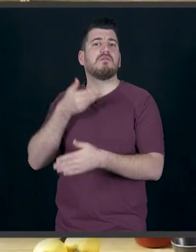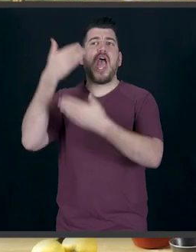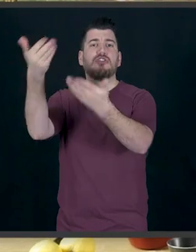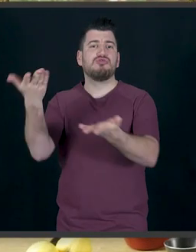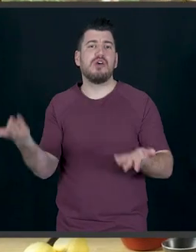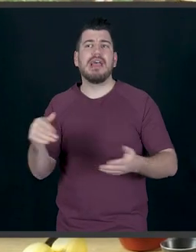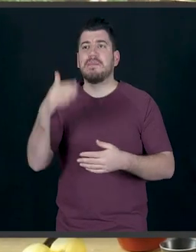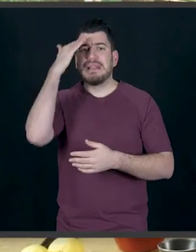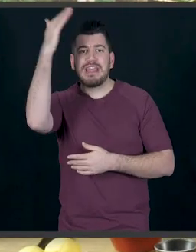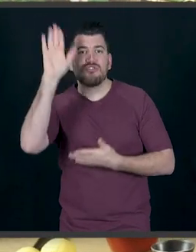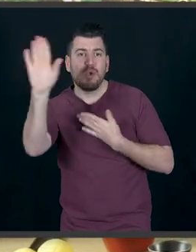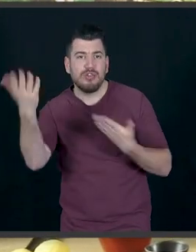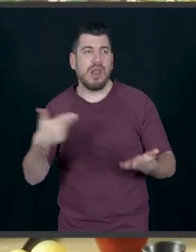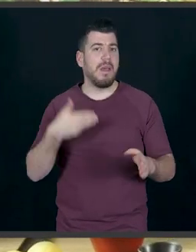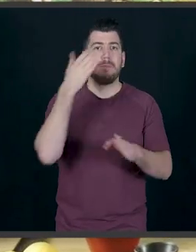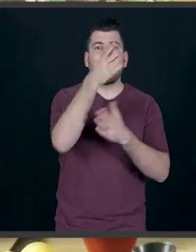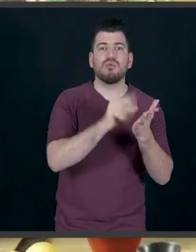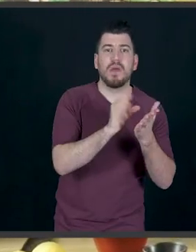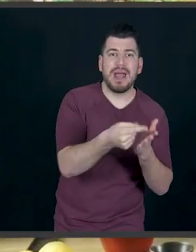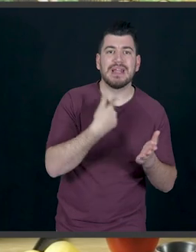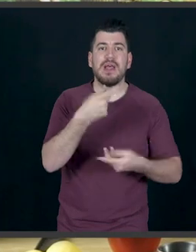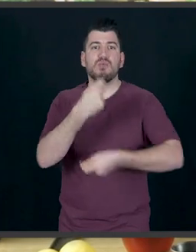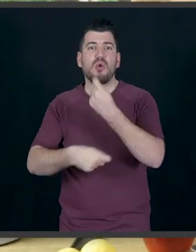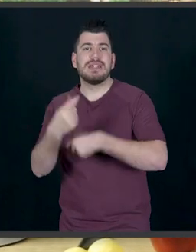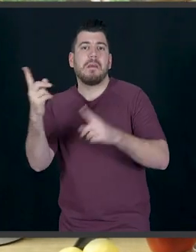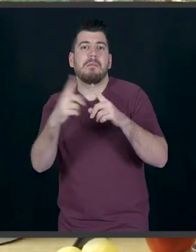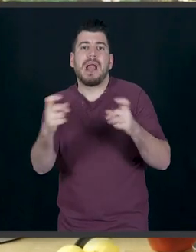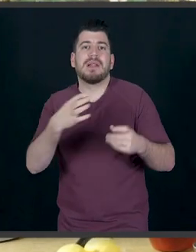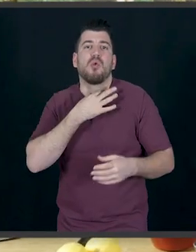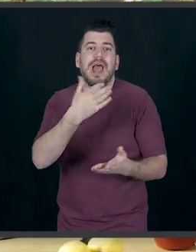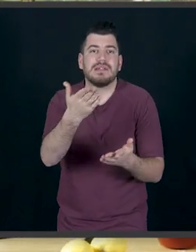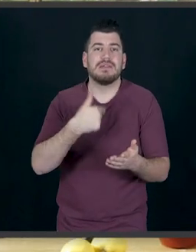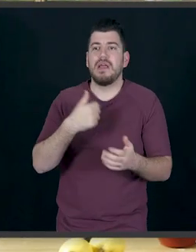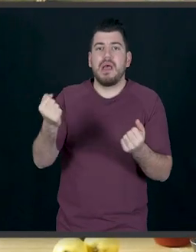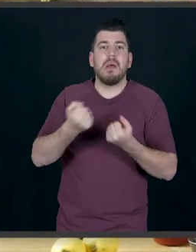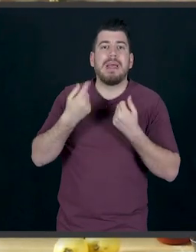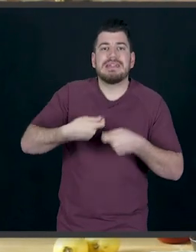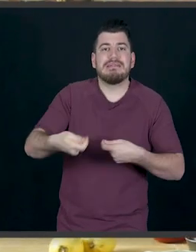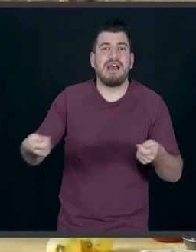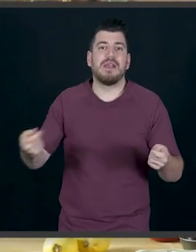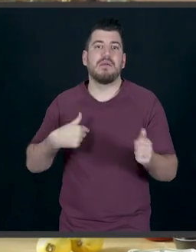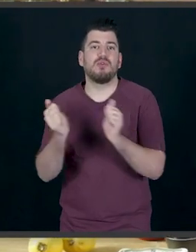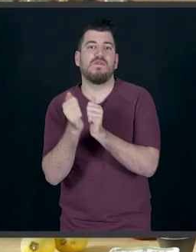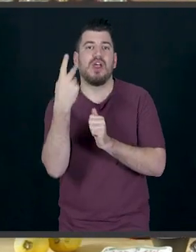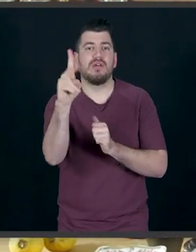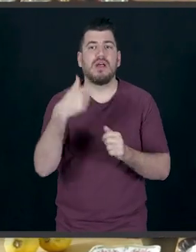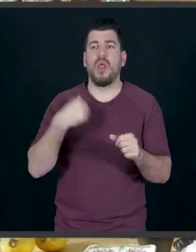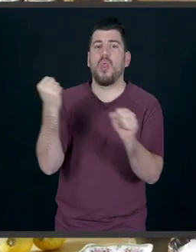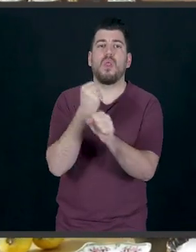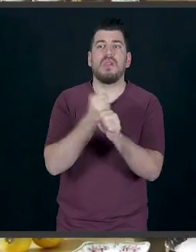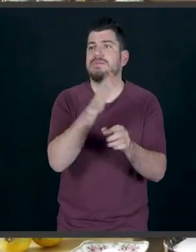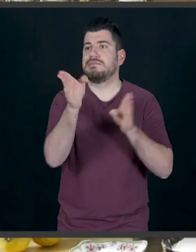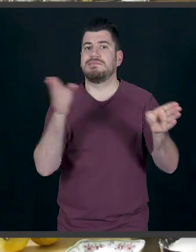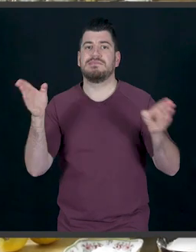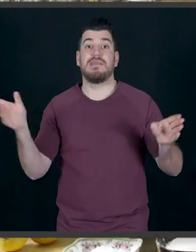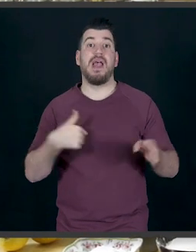πείτε «γεια στο γείτονα», πάντε στο σούπερ μάρκετ, ψωνίστε τα πράγματα που χρειάζεστε, παίξτε ένα τάμπλε με τον κολλητό σας. Κάντε ό,τι δουλειές έχετε να κάνετε,